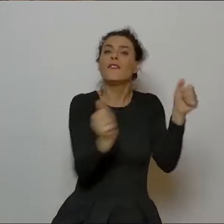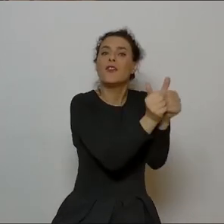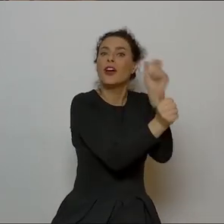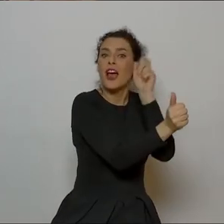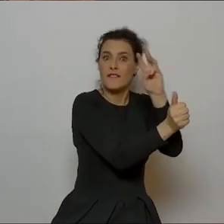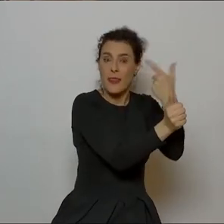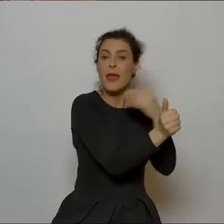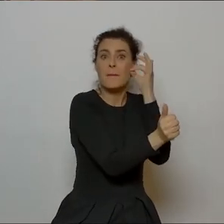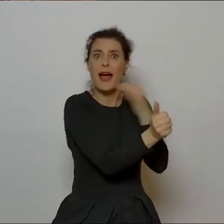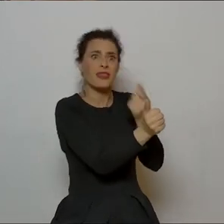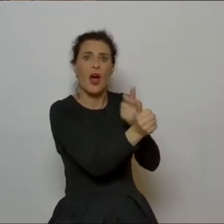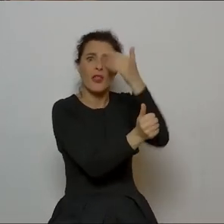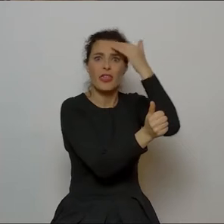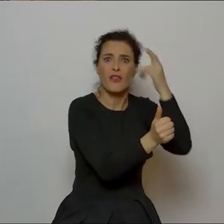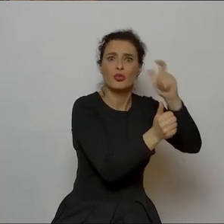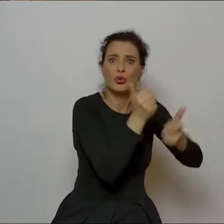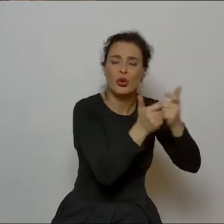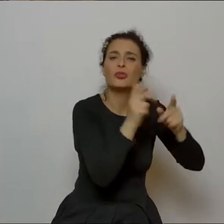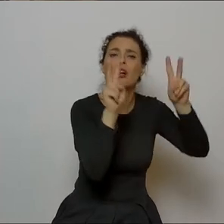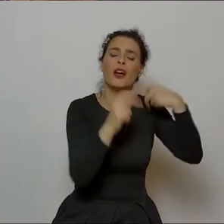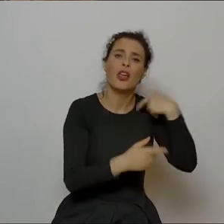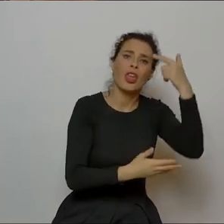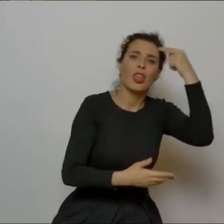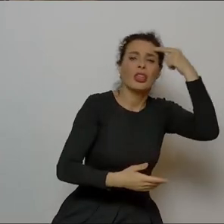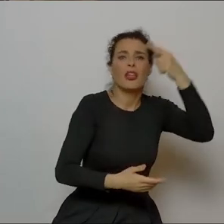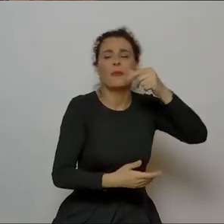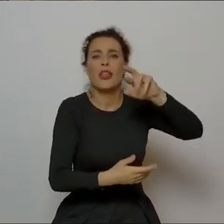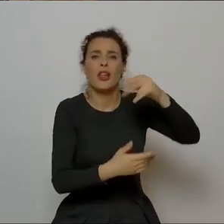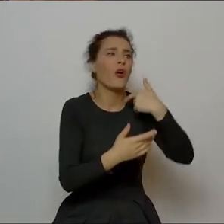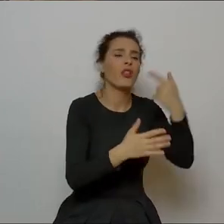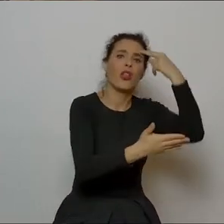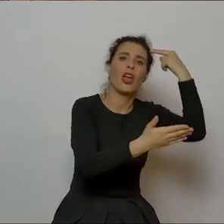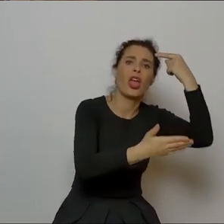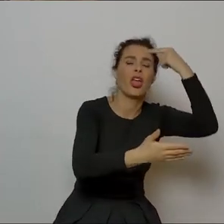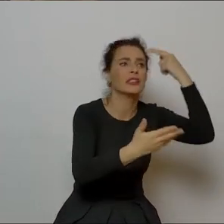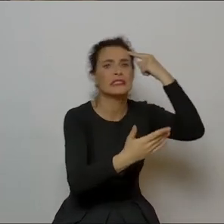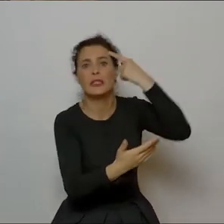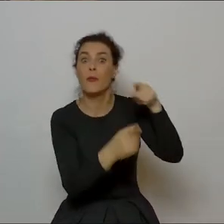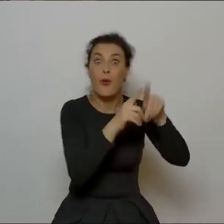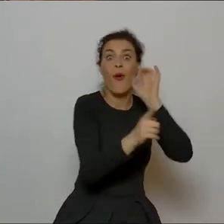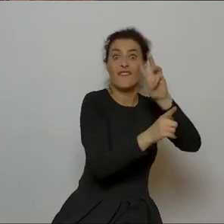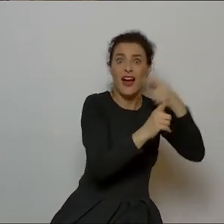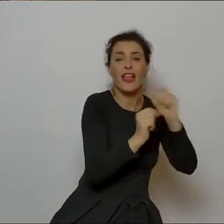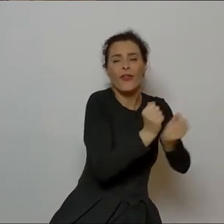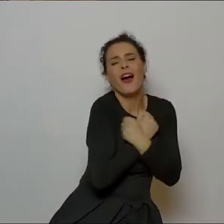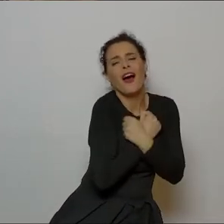Wandy już nie wie, co ma zrobić, żeby z melancholii, jak to się wtedy mówiło, prawda, tę swoją panią wyciągnąć. Wanda jest zakochana, wie,